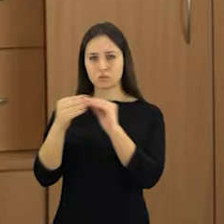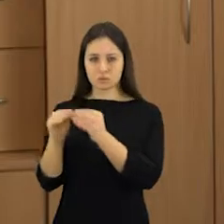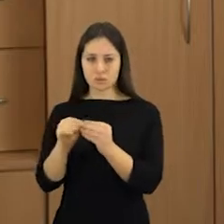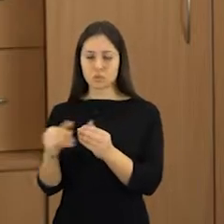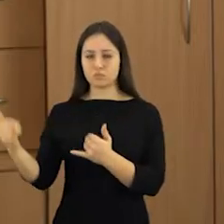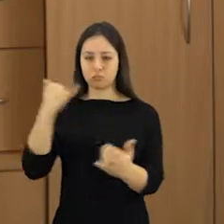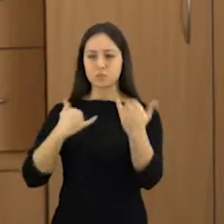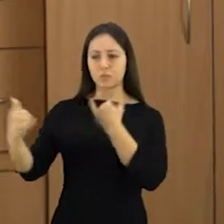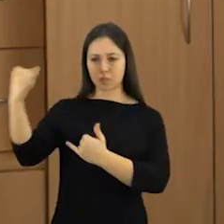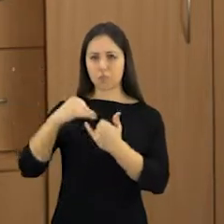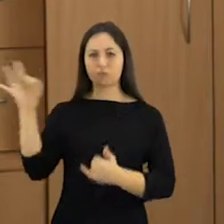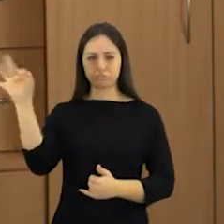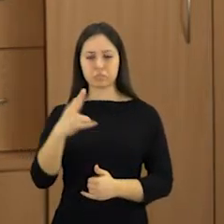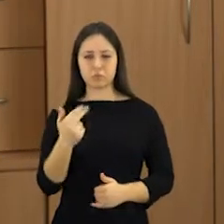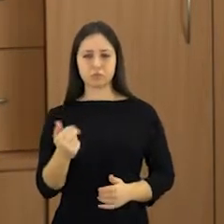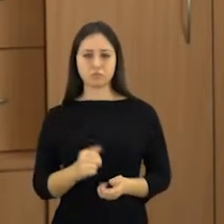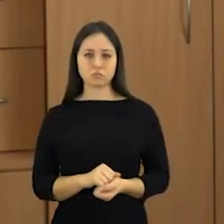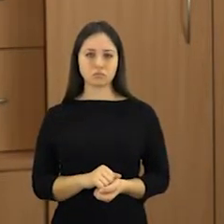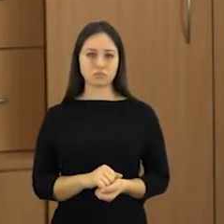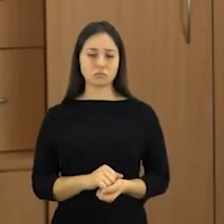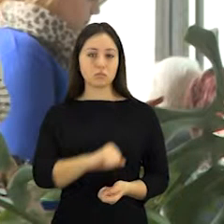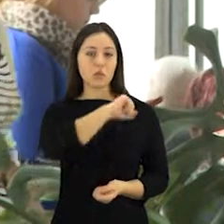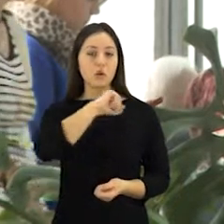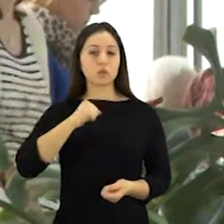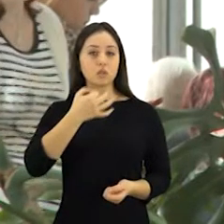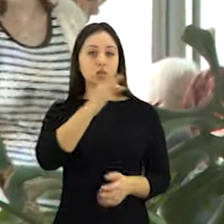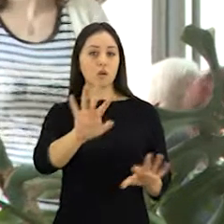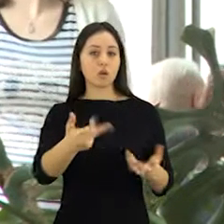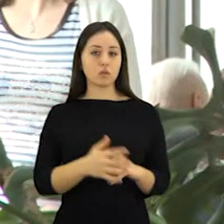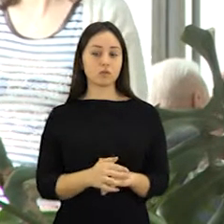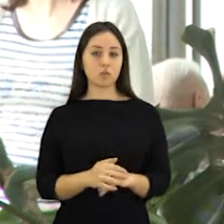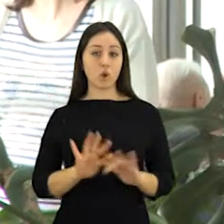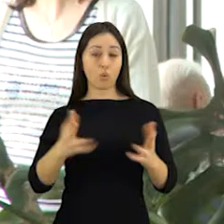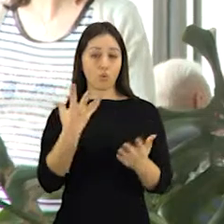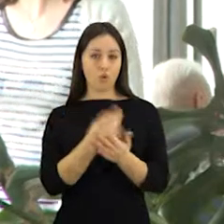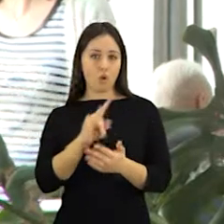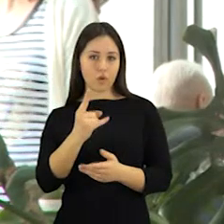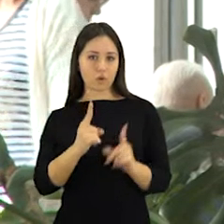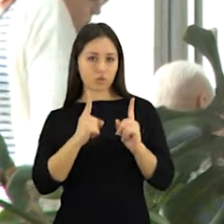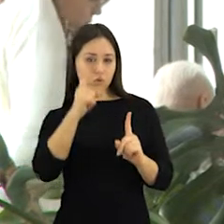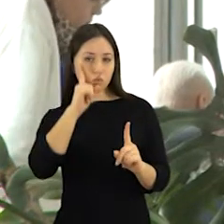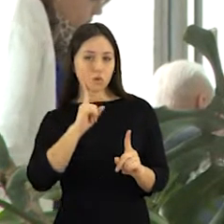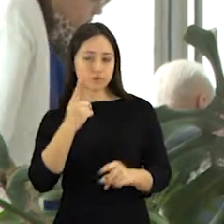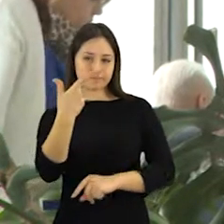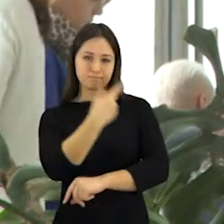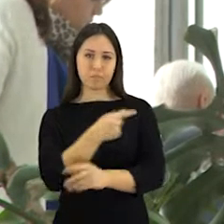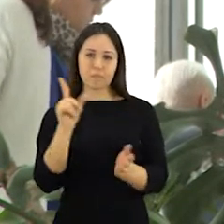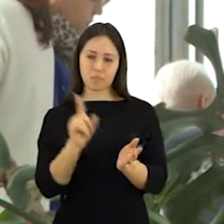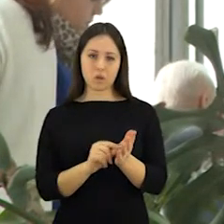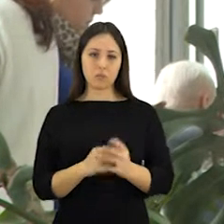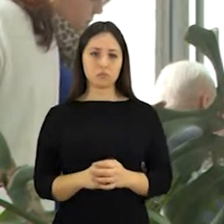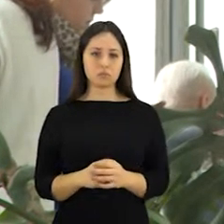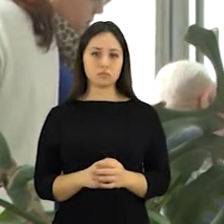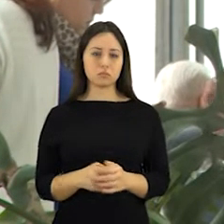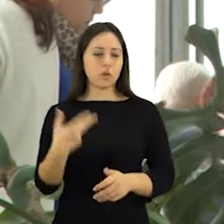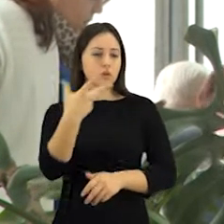pagyvėjimas yra tikrai. Ypaš dėl skiepų klausimų kyla daugam. Nerimaujantiems dėl mirtinai pavojingos meningo kokines infekcijos gydytojai sako,